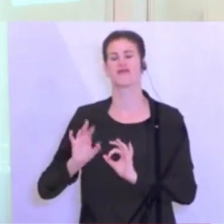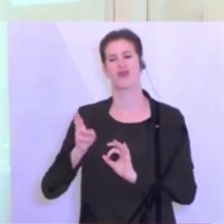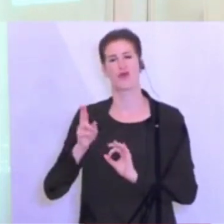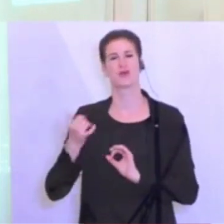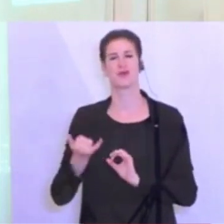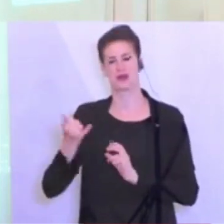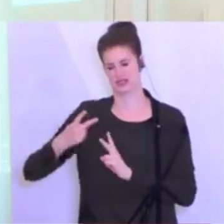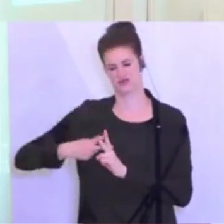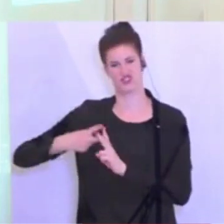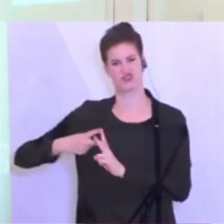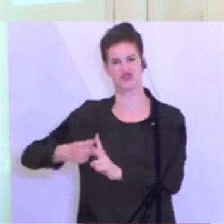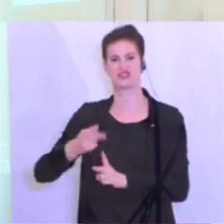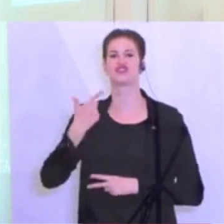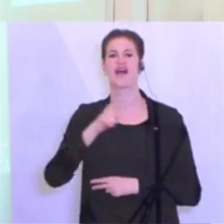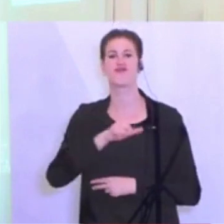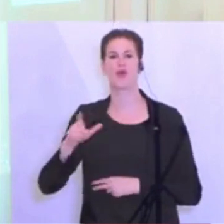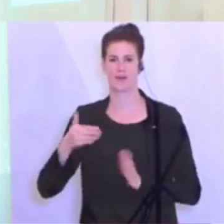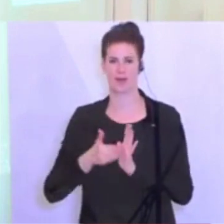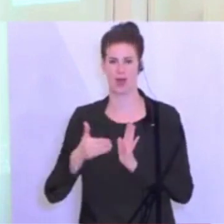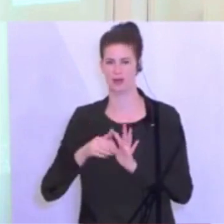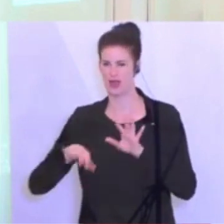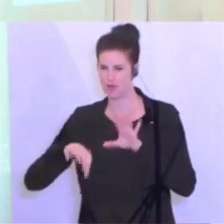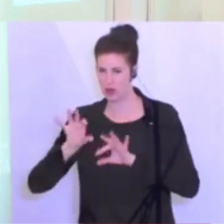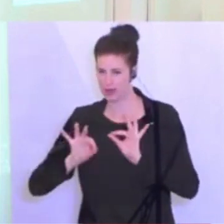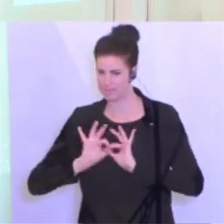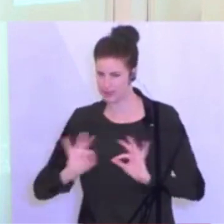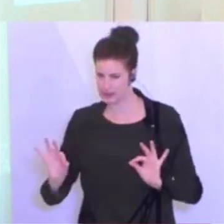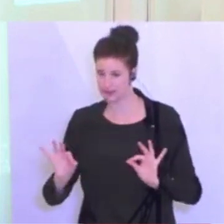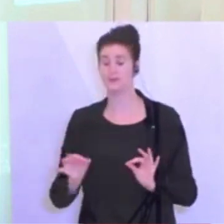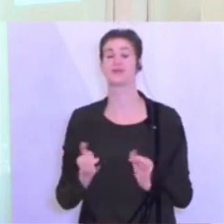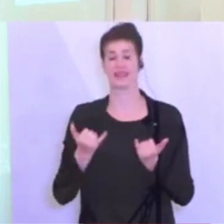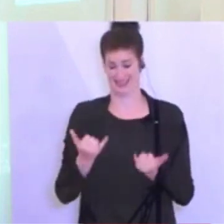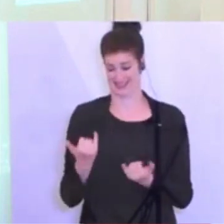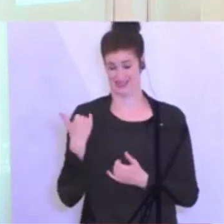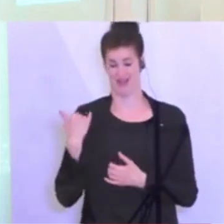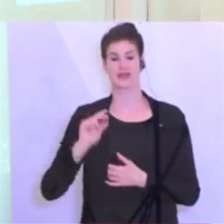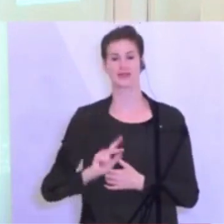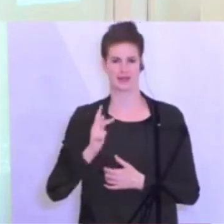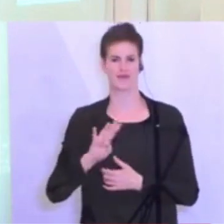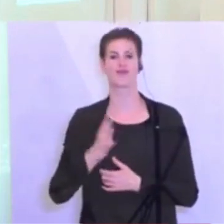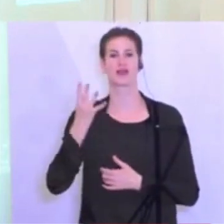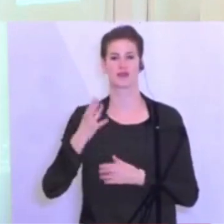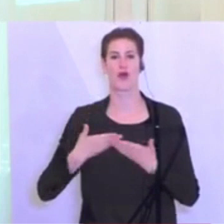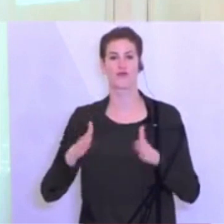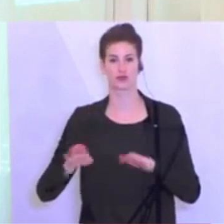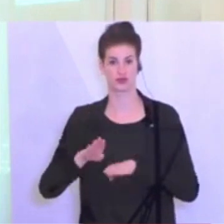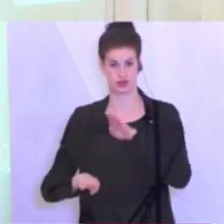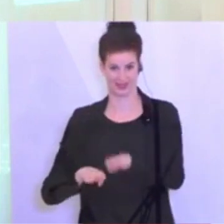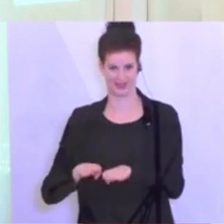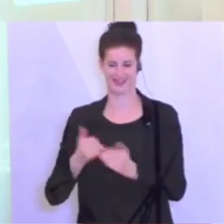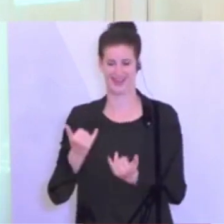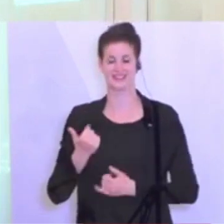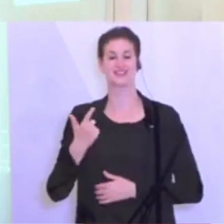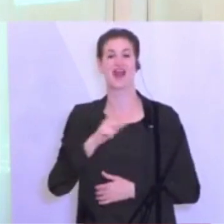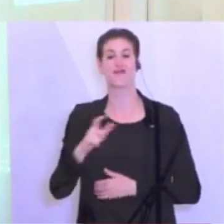in der Statistik niederschlägt. Und jetzt sind wir 14 Tage nach diesem dritten und vierten Öffnungsschritt und ich kann Ihnen